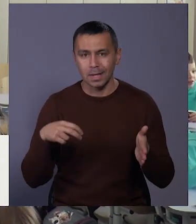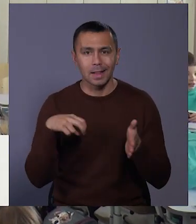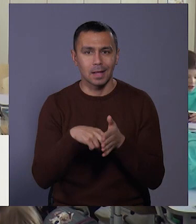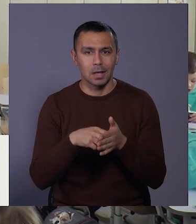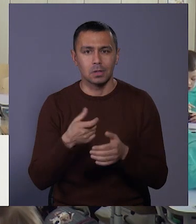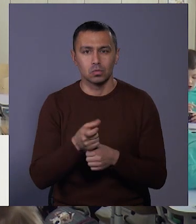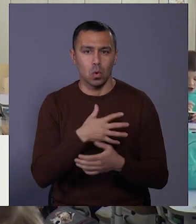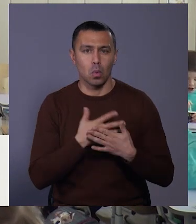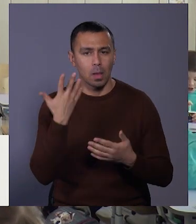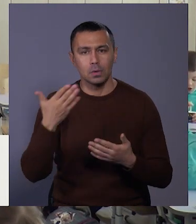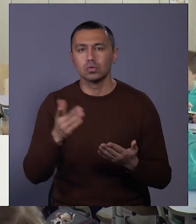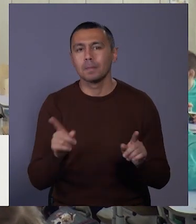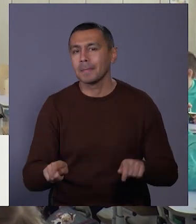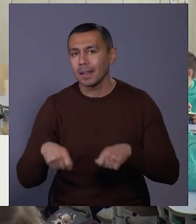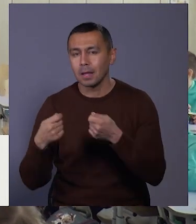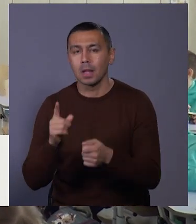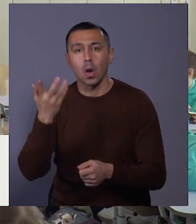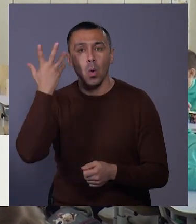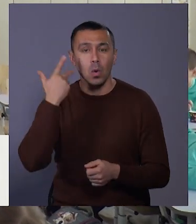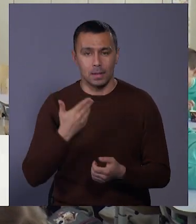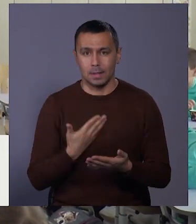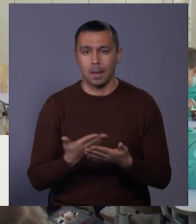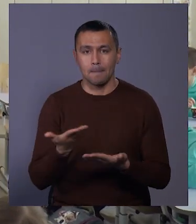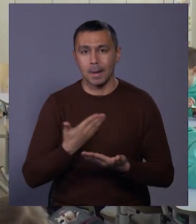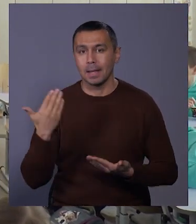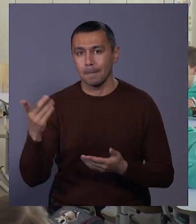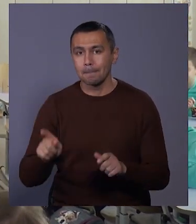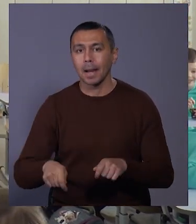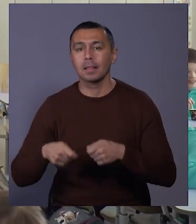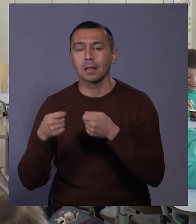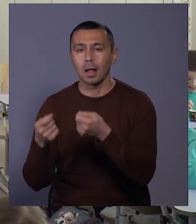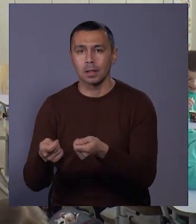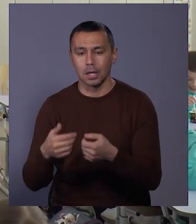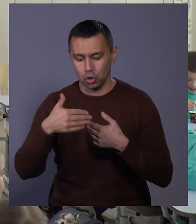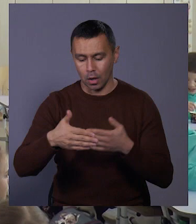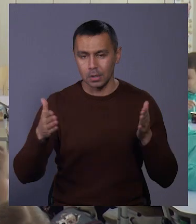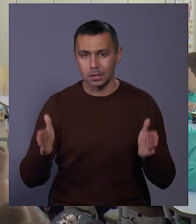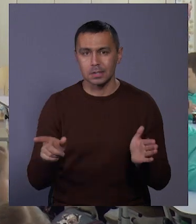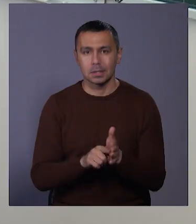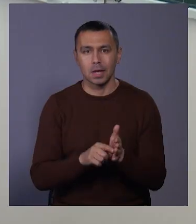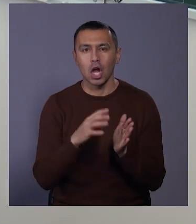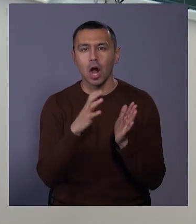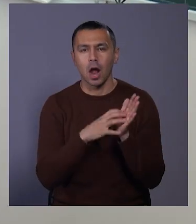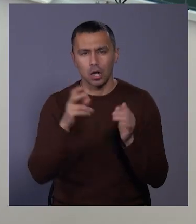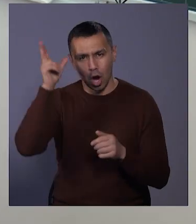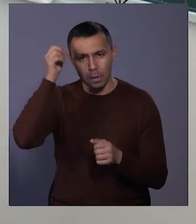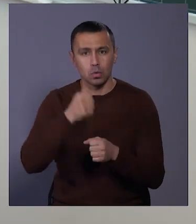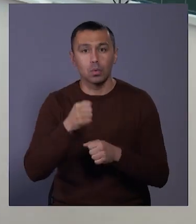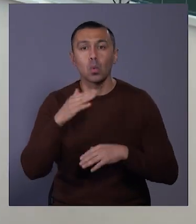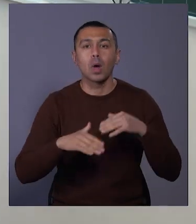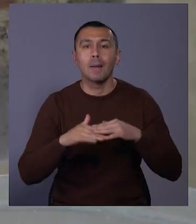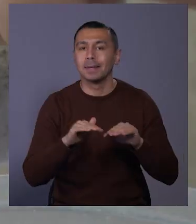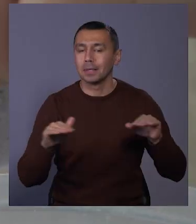дуже люблять, коли ми їм щось передаємо. Але коли ми їм передали ящик з кашами, зроблений руками дітей,